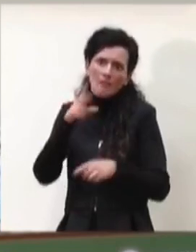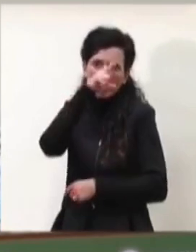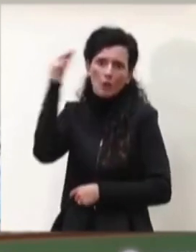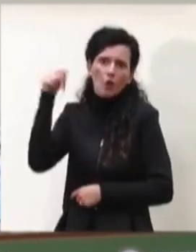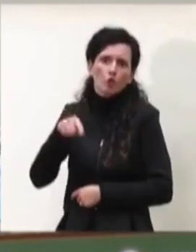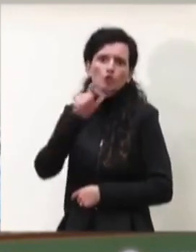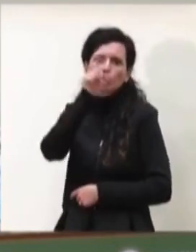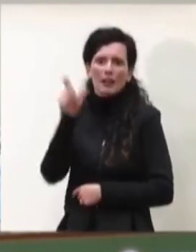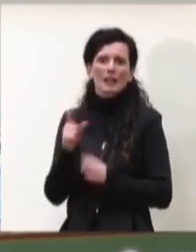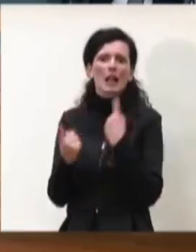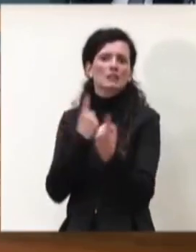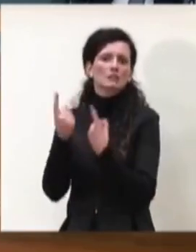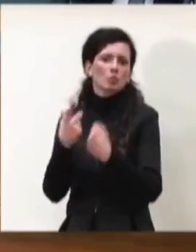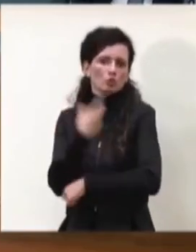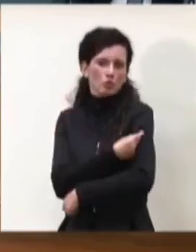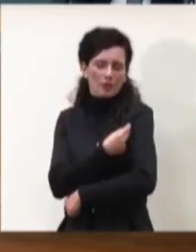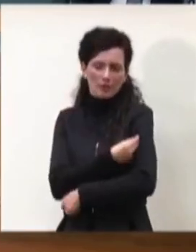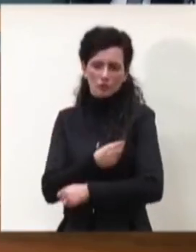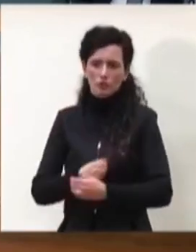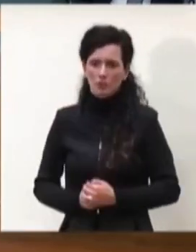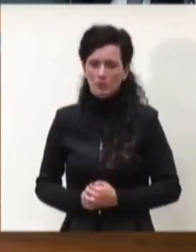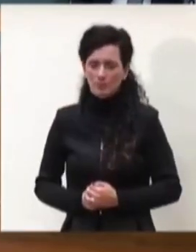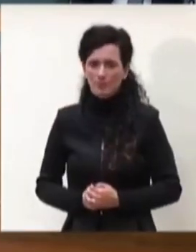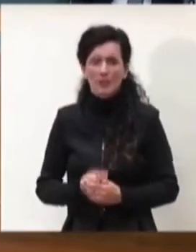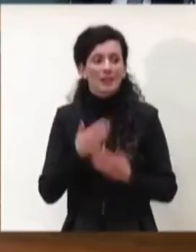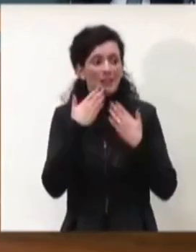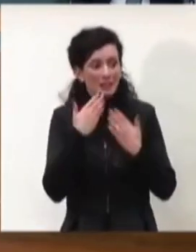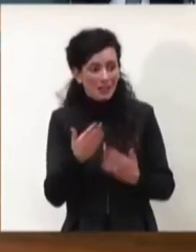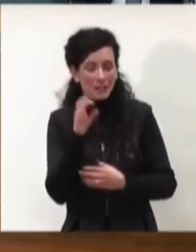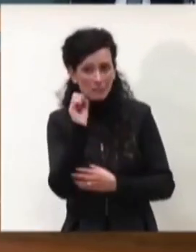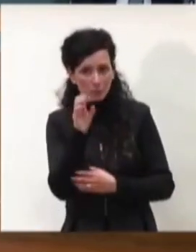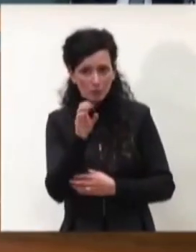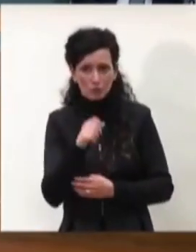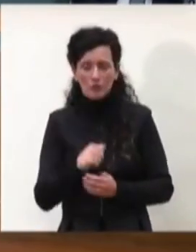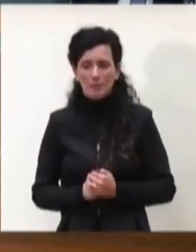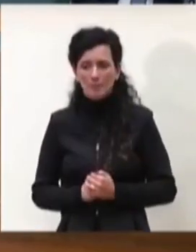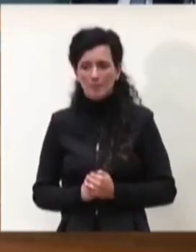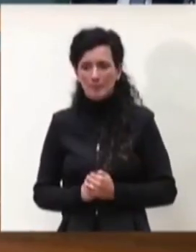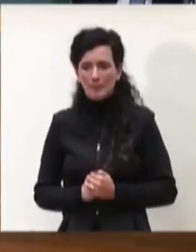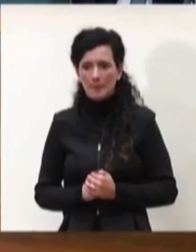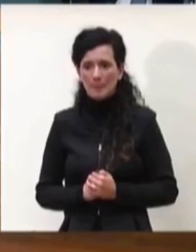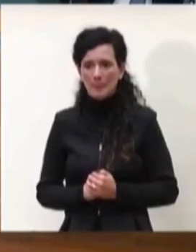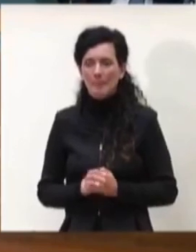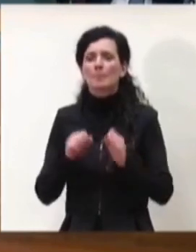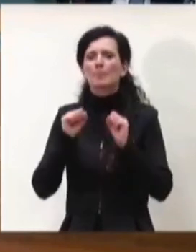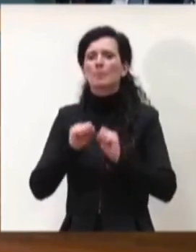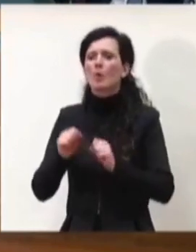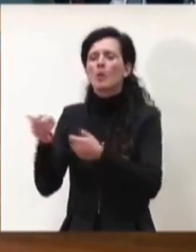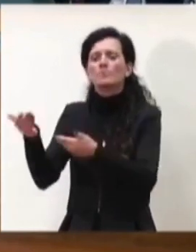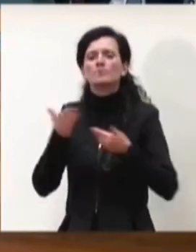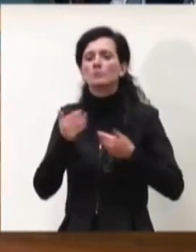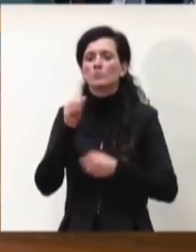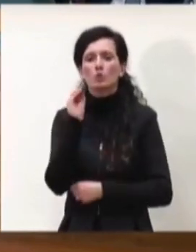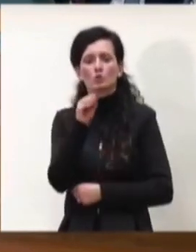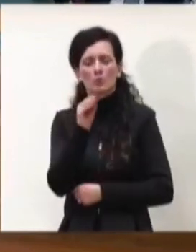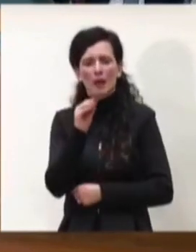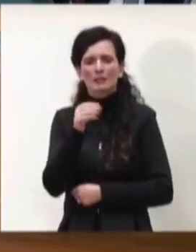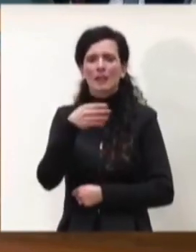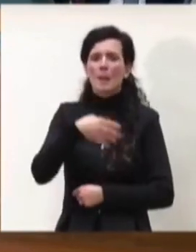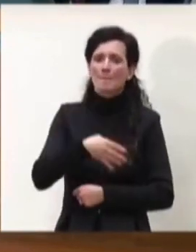grazie professore può accomodarsi per la domanda Marco